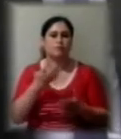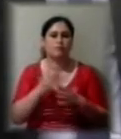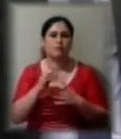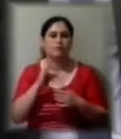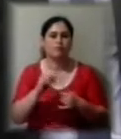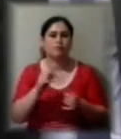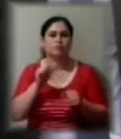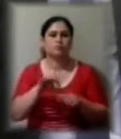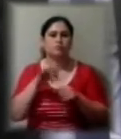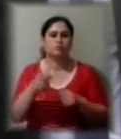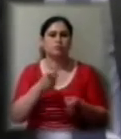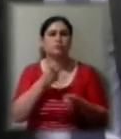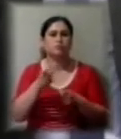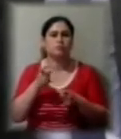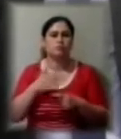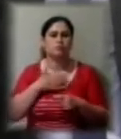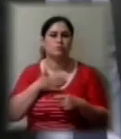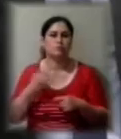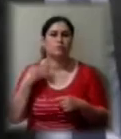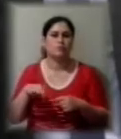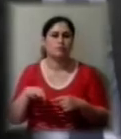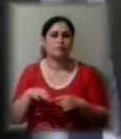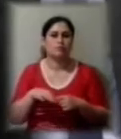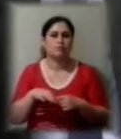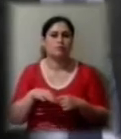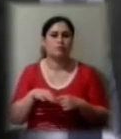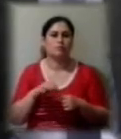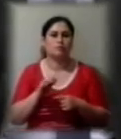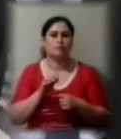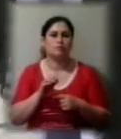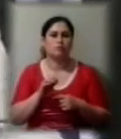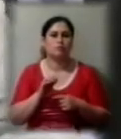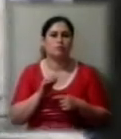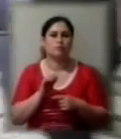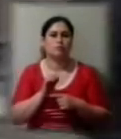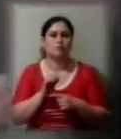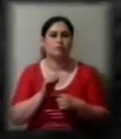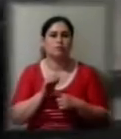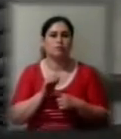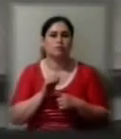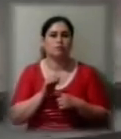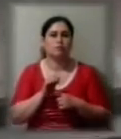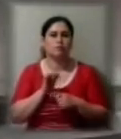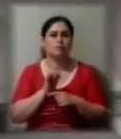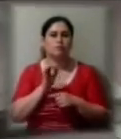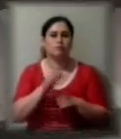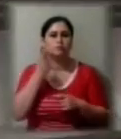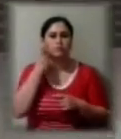розстріляти моєго сина, всім відправляють. Я з вами свіжусь,